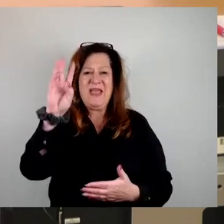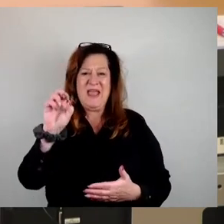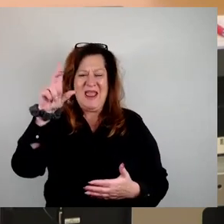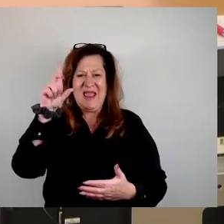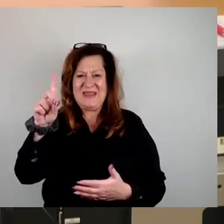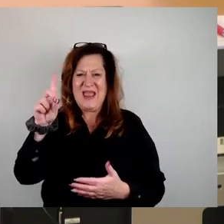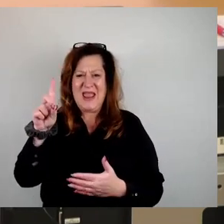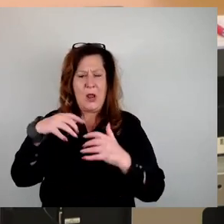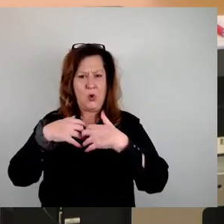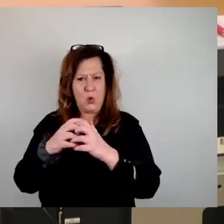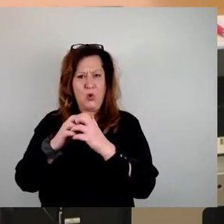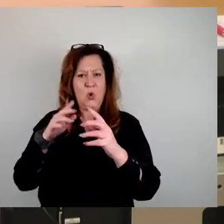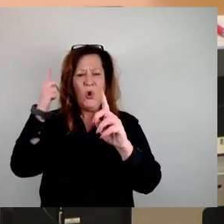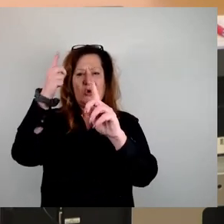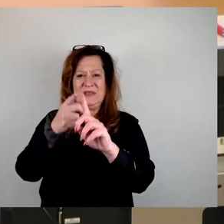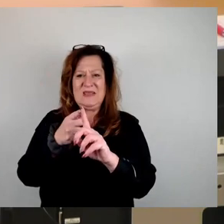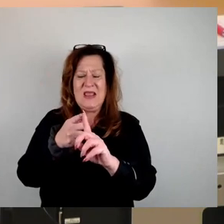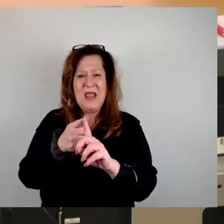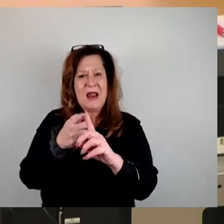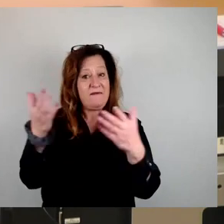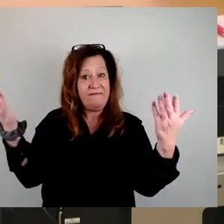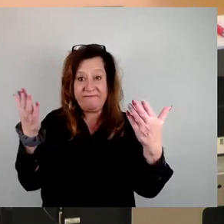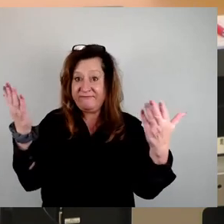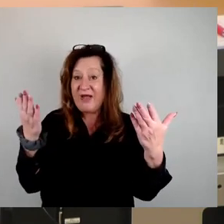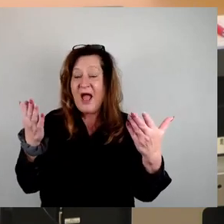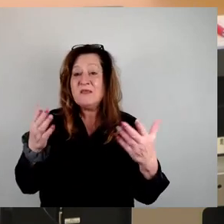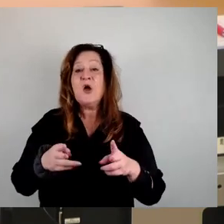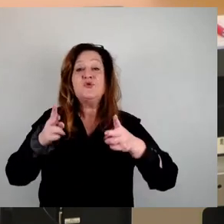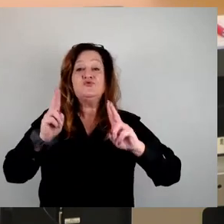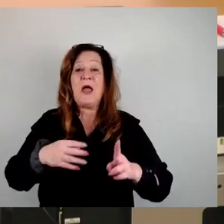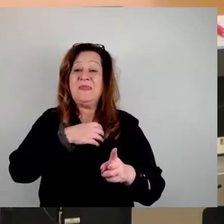eine Stadt mit sozialer Durchmischung, auch beschließen.